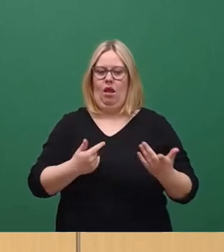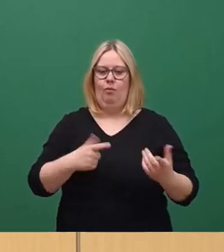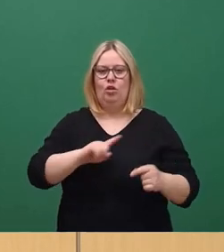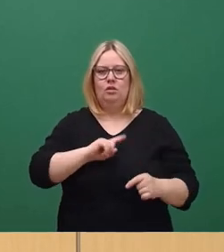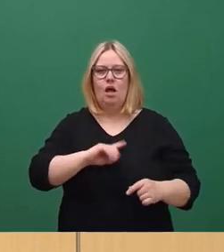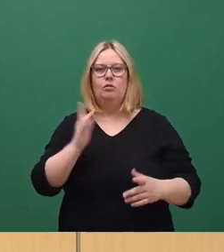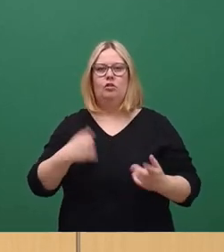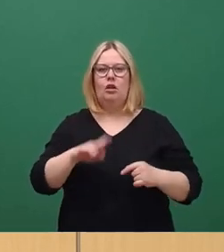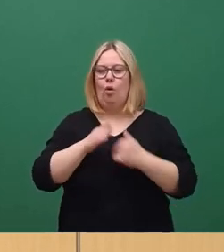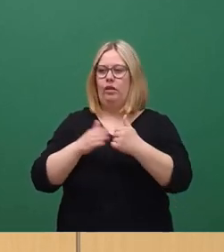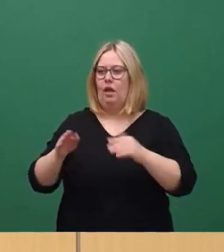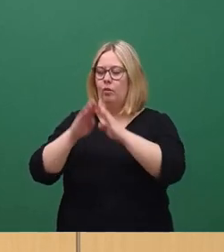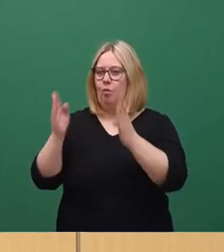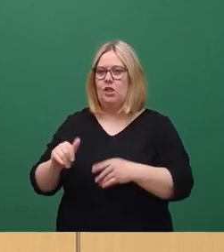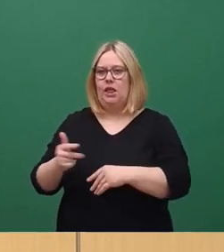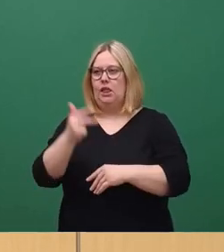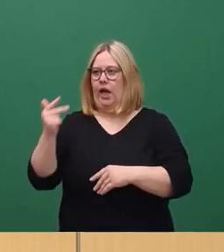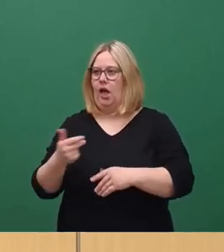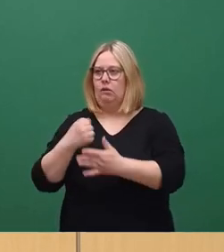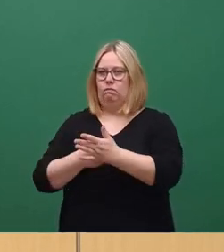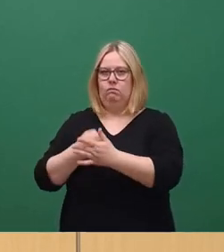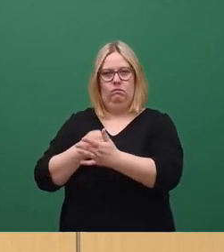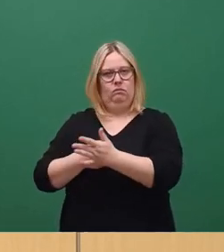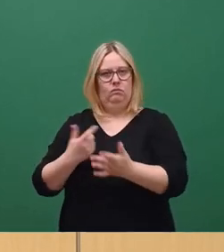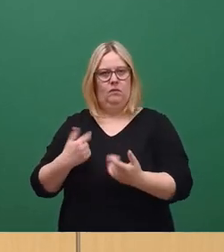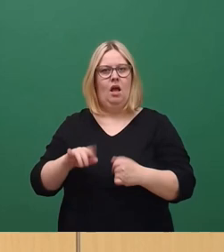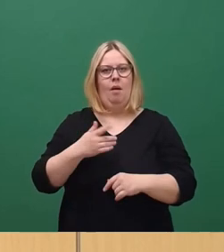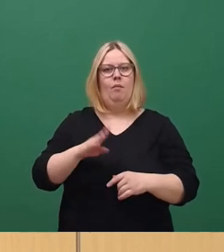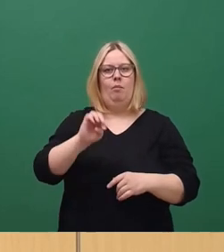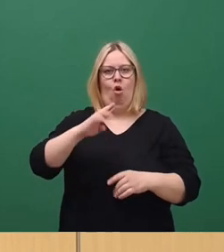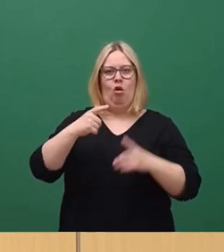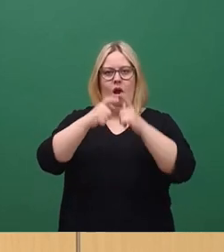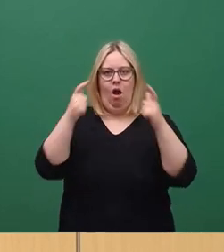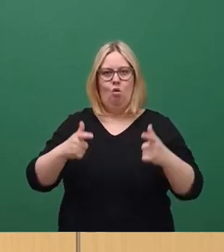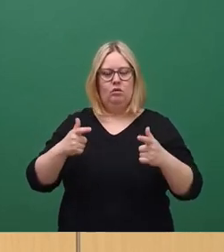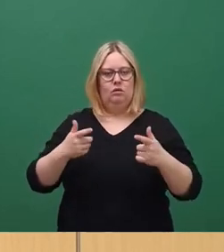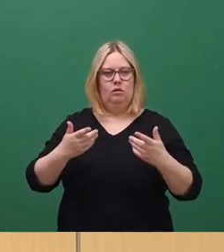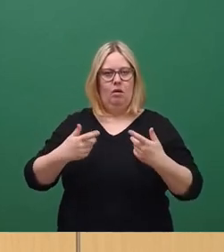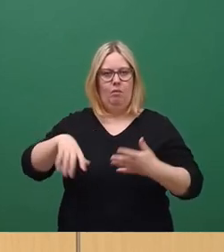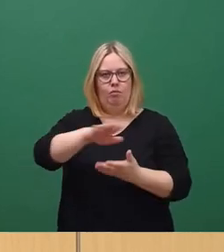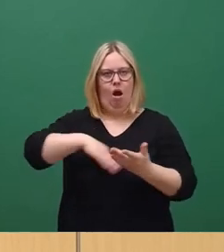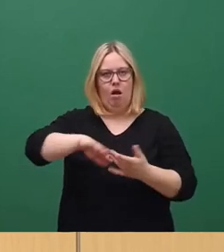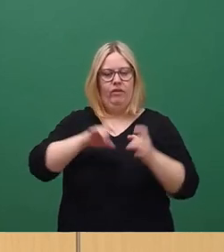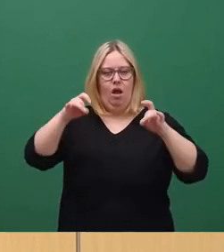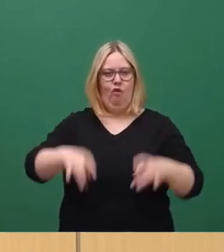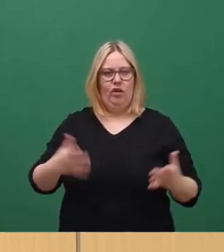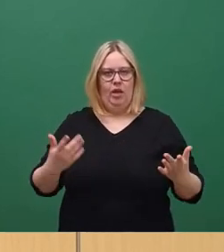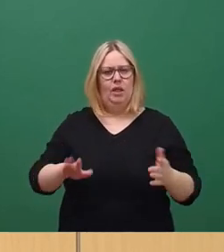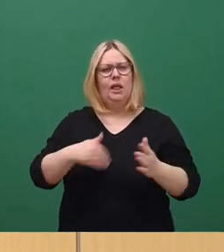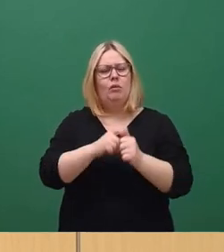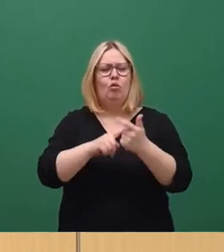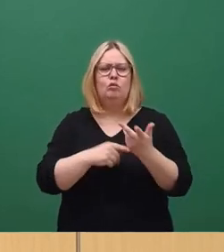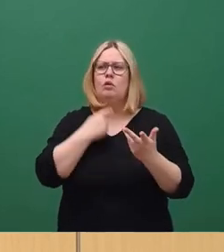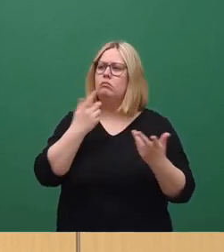da habe ich die Nebengebäude, seit drei Jahren geht da nichts mehr. Am Brockhauspark haben wir es mittlerweile aufgegeben. Es gibt auch so ein paar Dinge, wo ich sage,